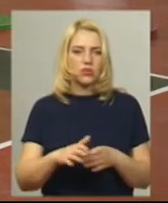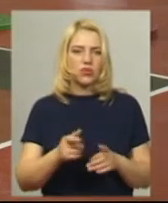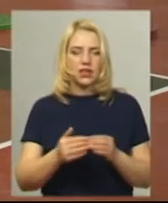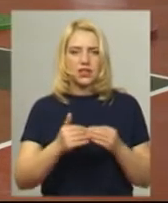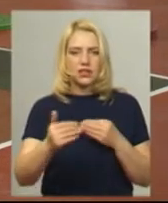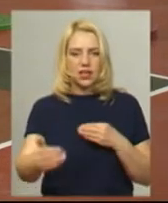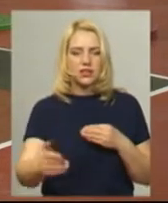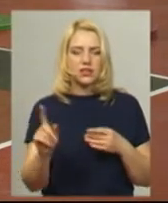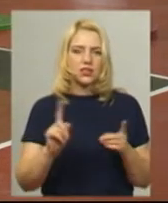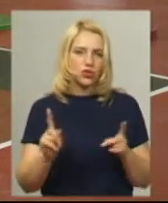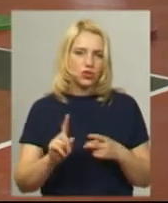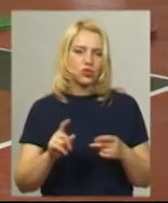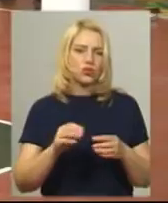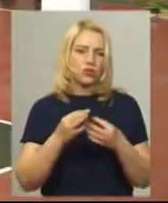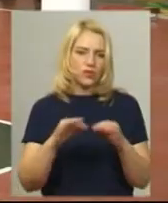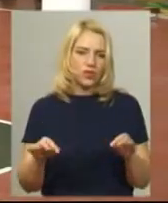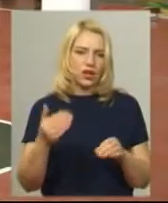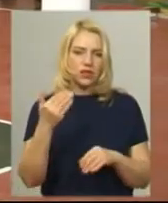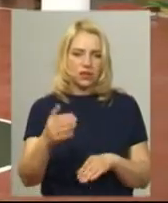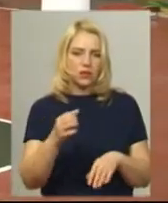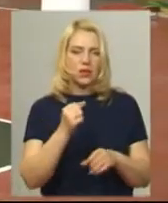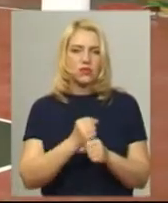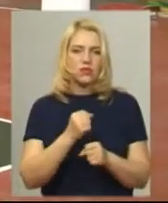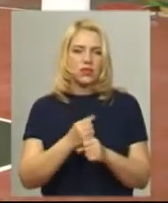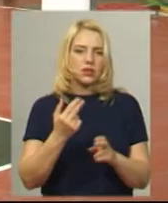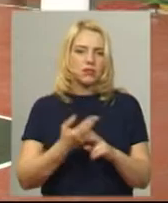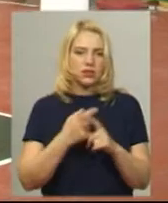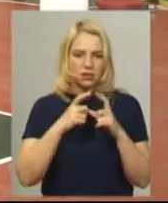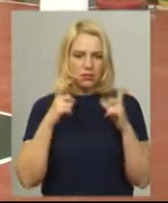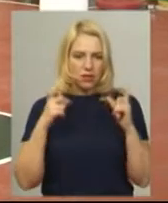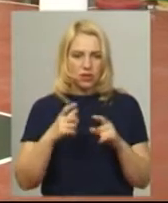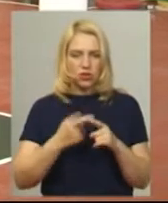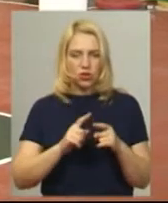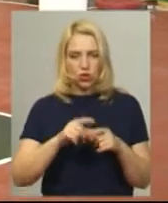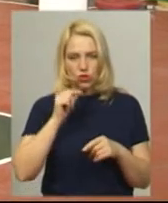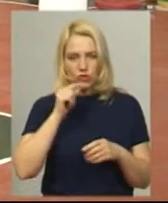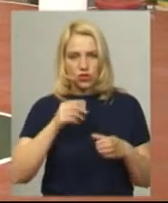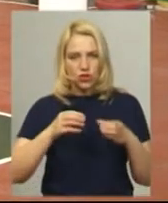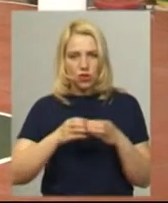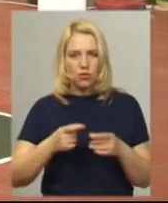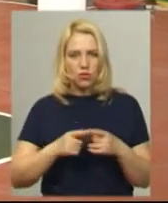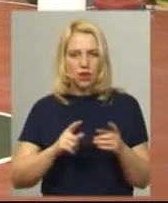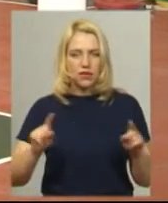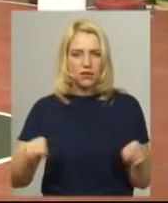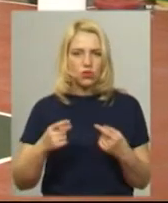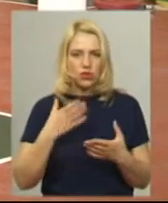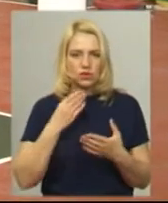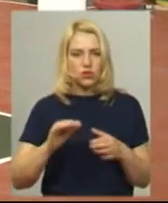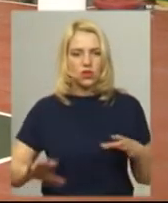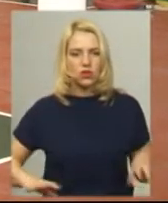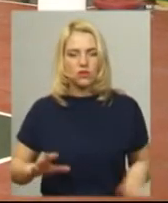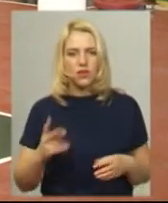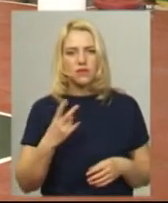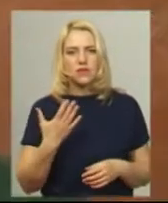дозволяє працювати їм без масок. Чоловіча збірна України у майже повному складі відновила тренування після трьох місяців карантину 25